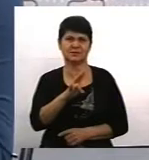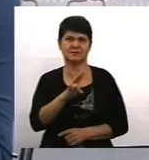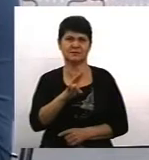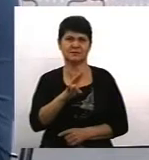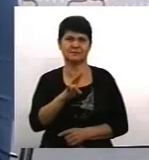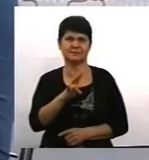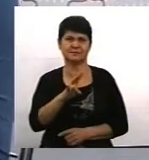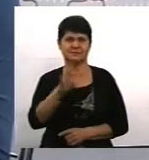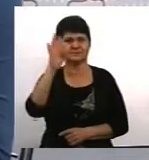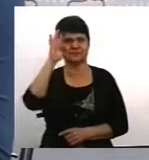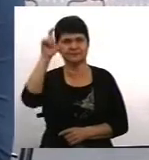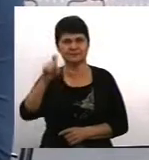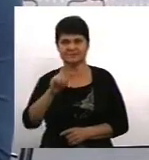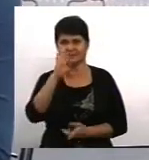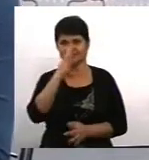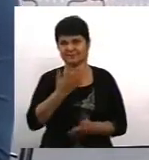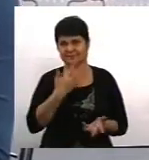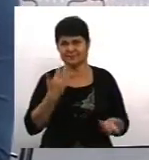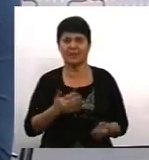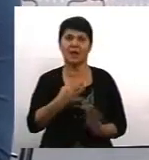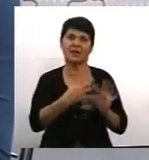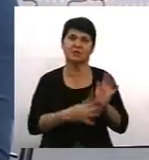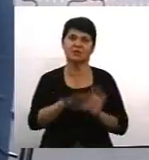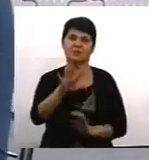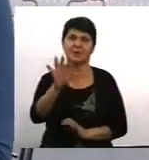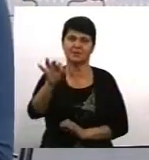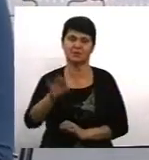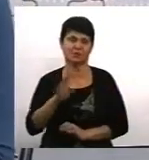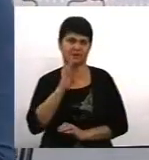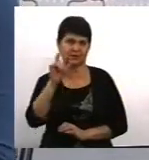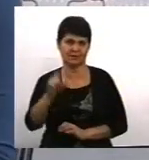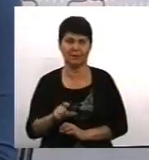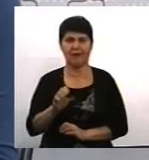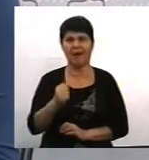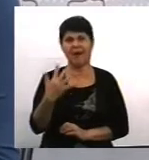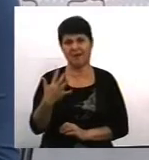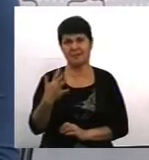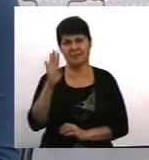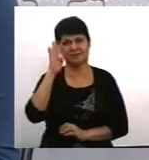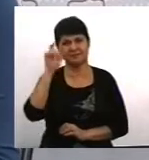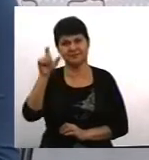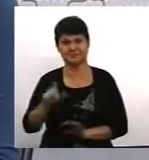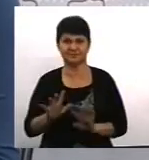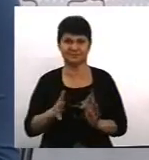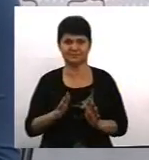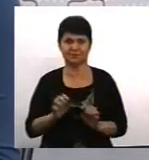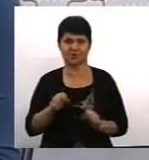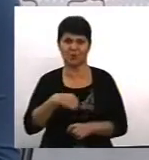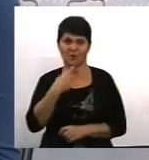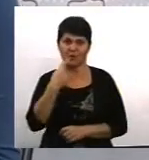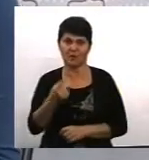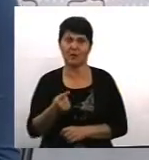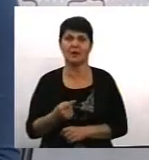чоловіки, скажімо так. 95% – це жінки, ну а тих 5% там вже можна говорити, там можуть бути і діти і таке інше. Так от,